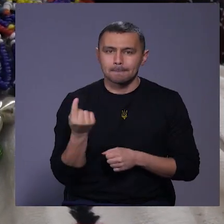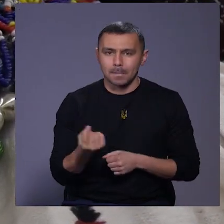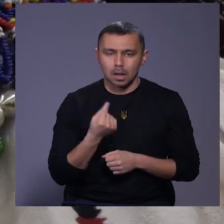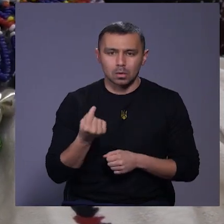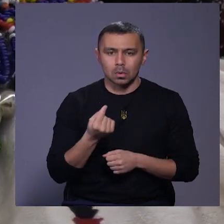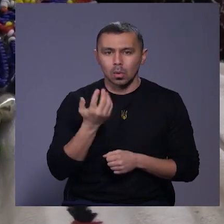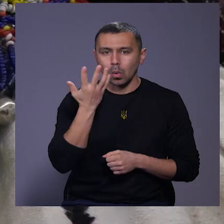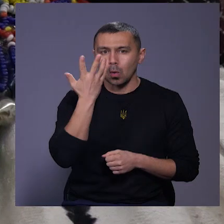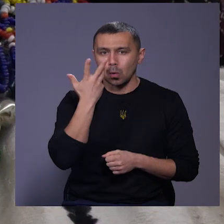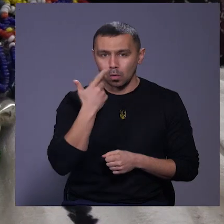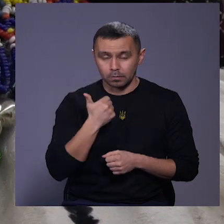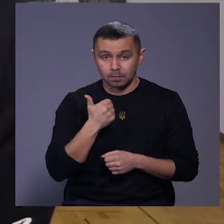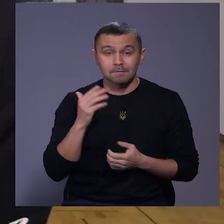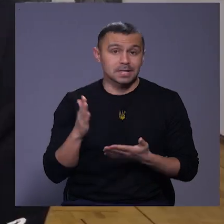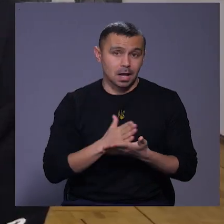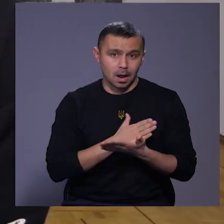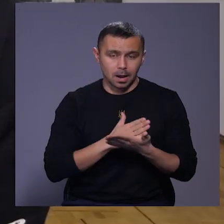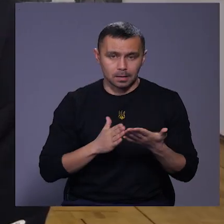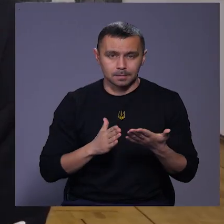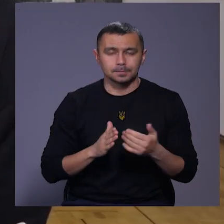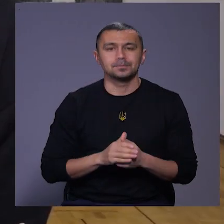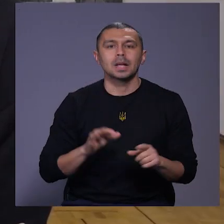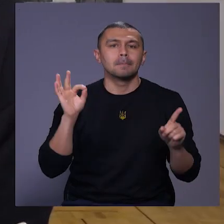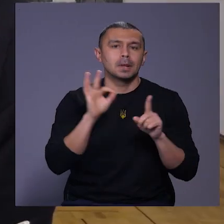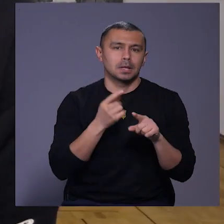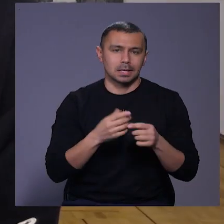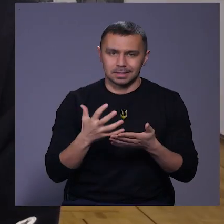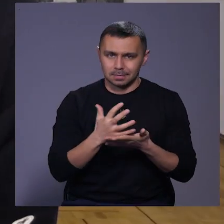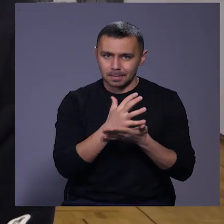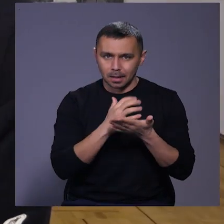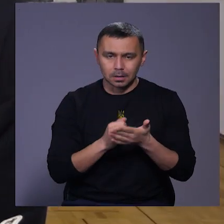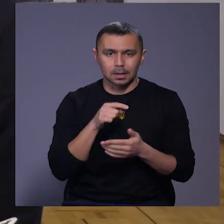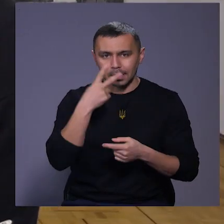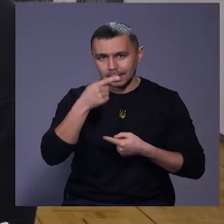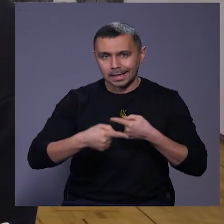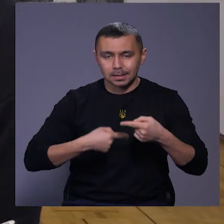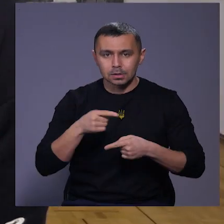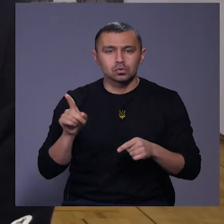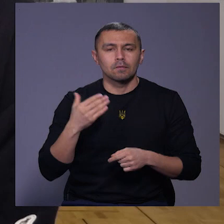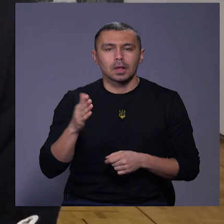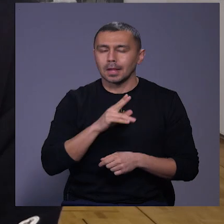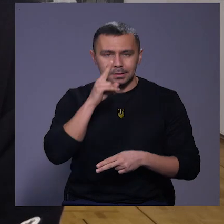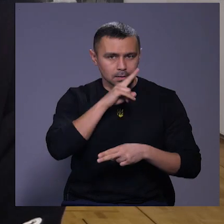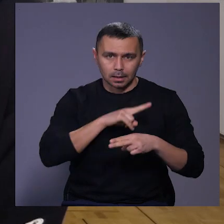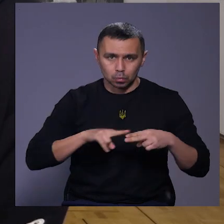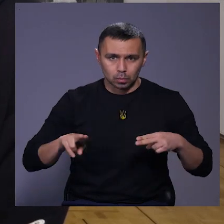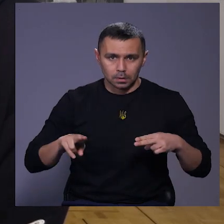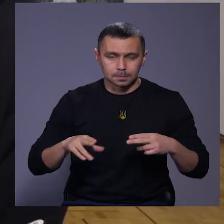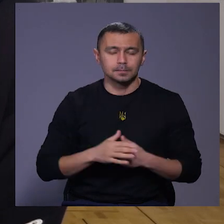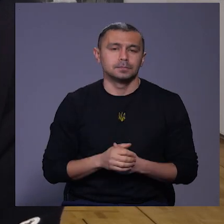кольору взагалі. Мета – це, мабуть, збереження тієї традиції, щоб вона не зникнула,